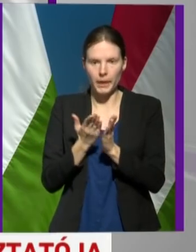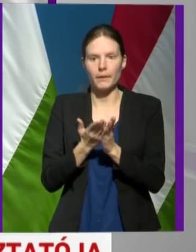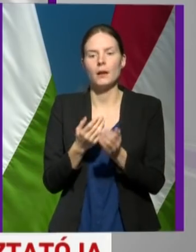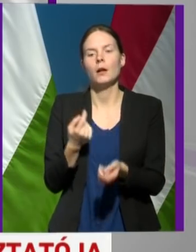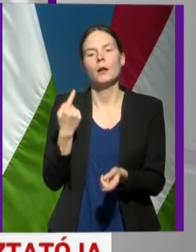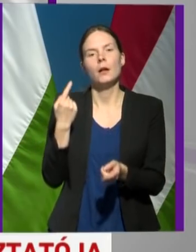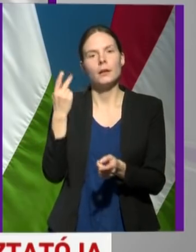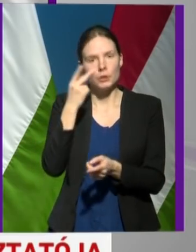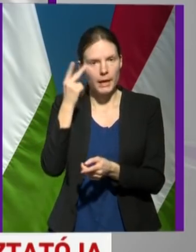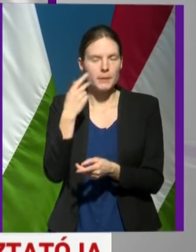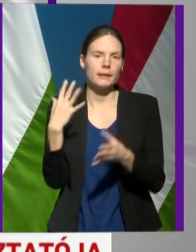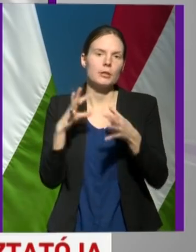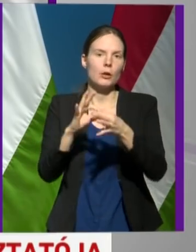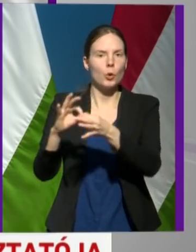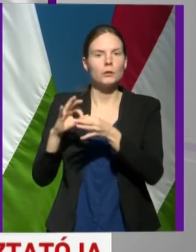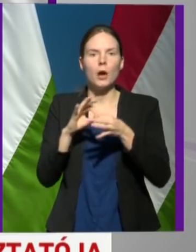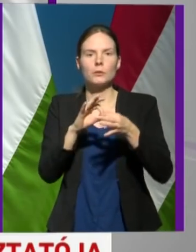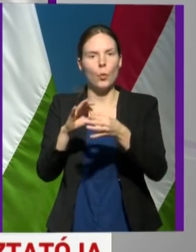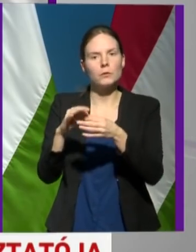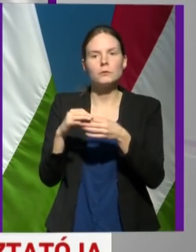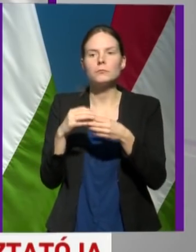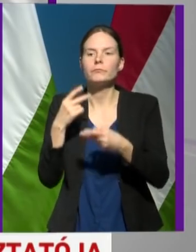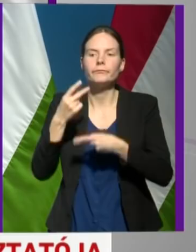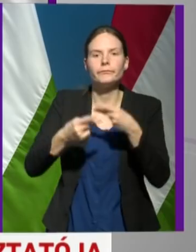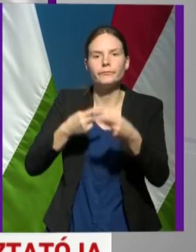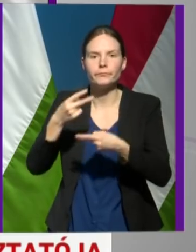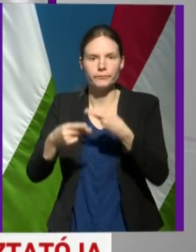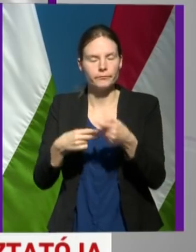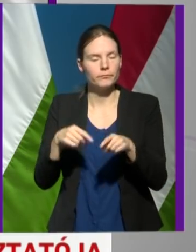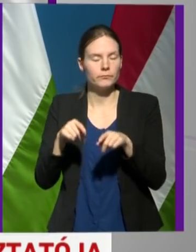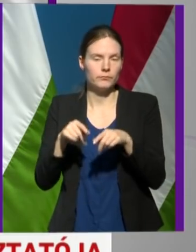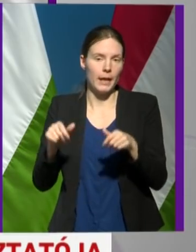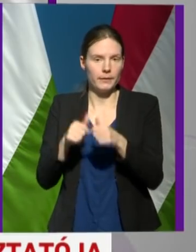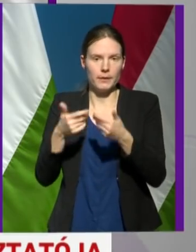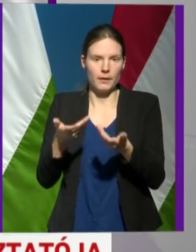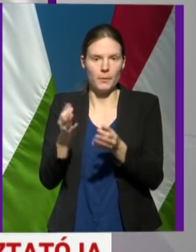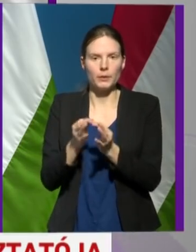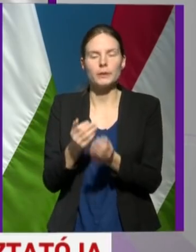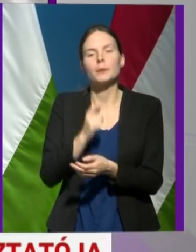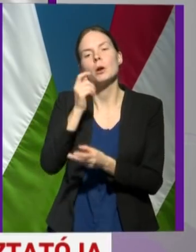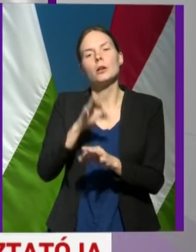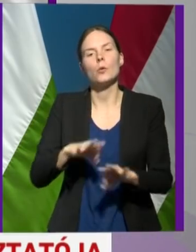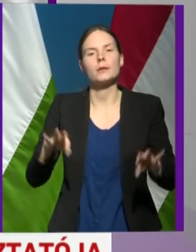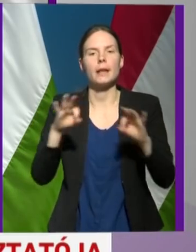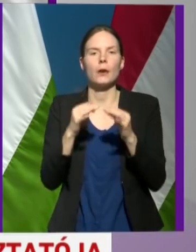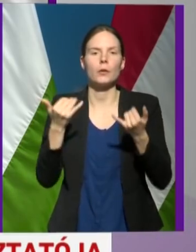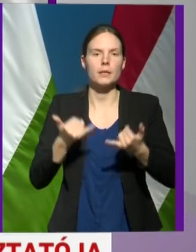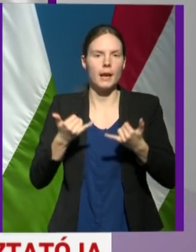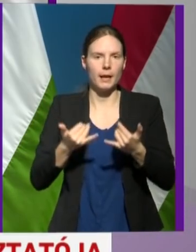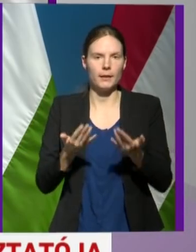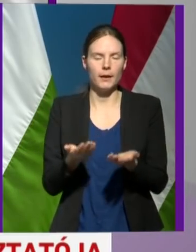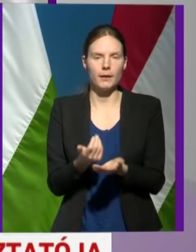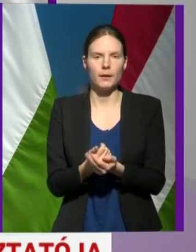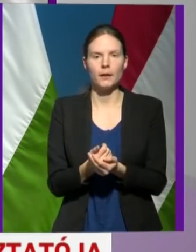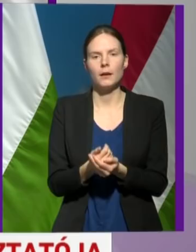kontaktok felmérése is egyidejüleg megtörténik. Magyarországon jelenleg a